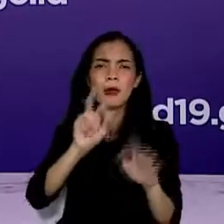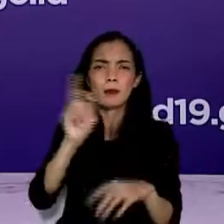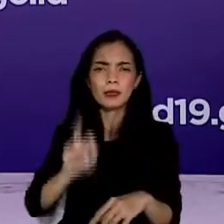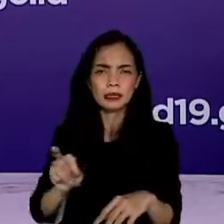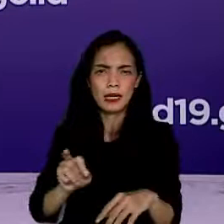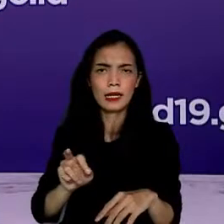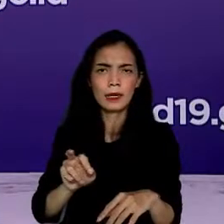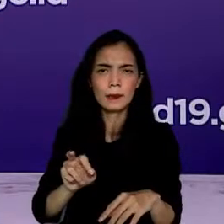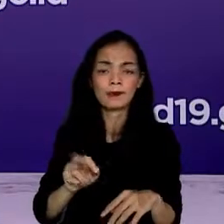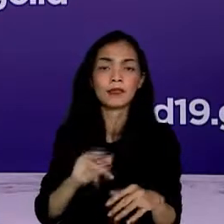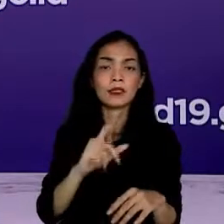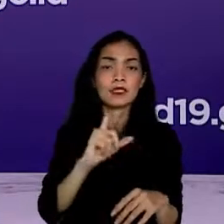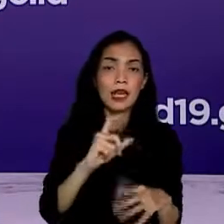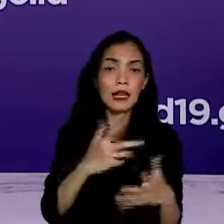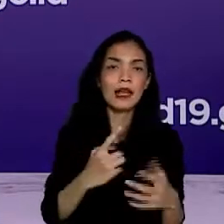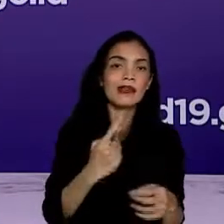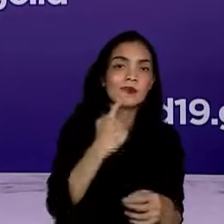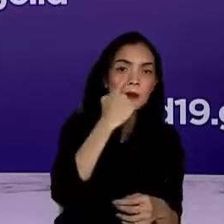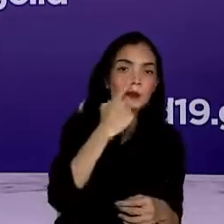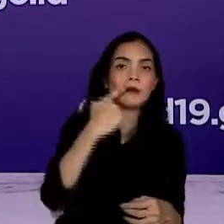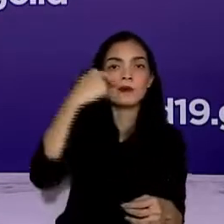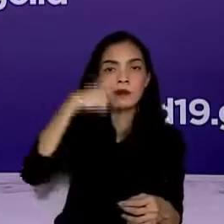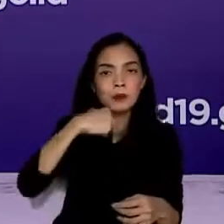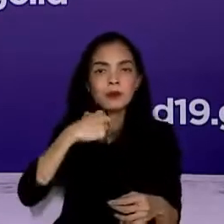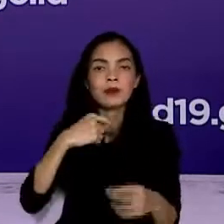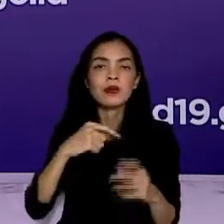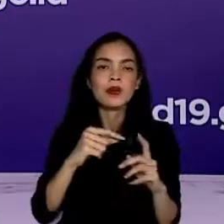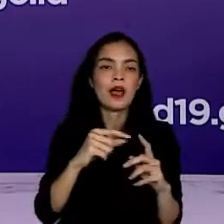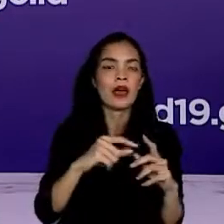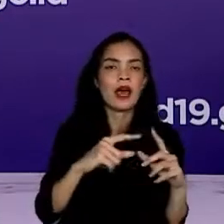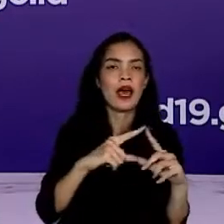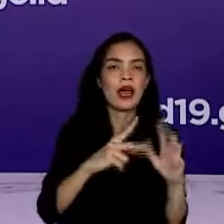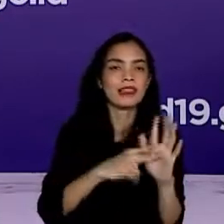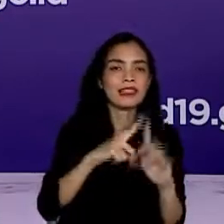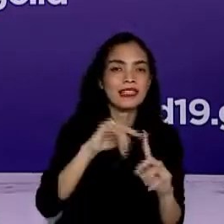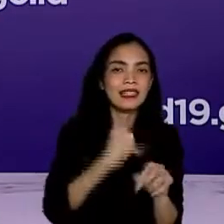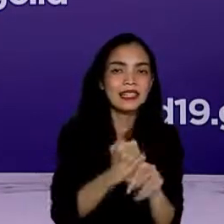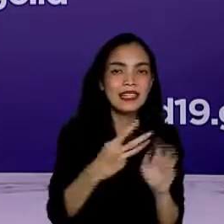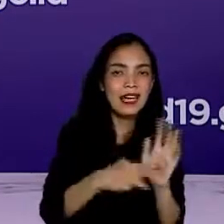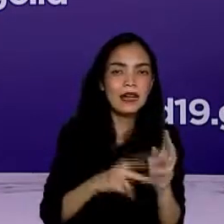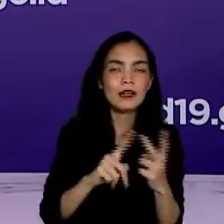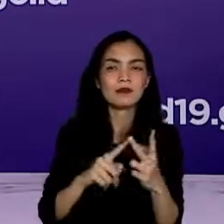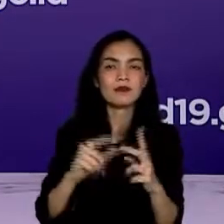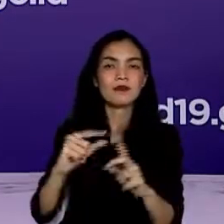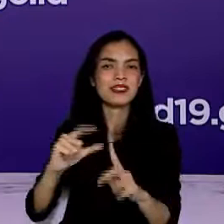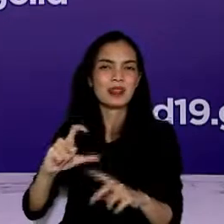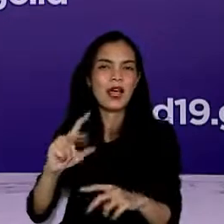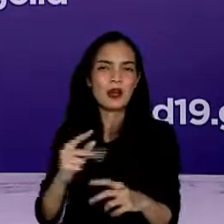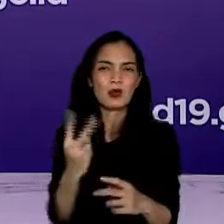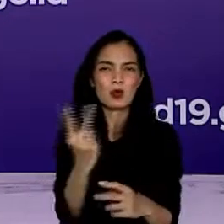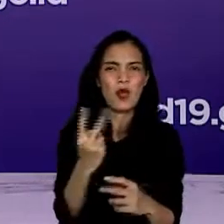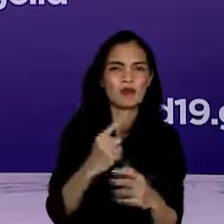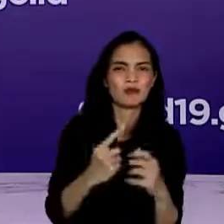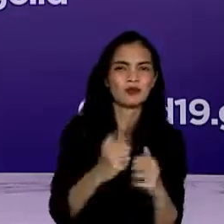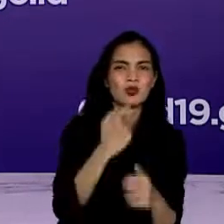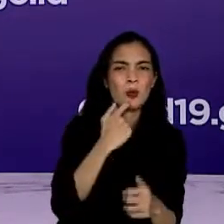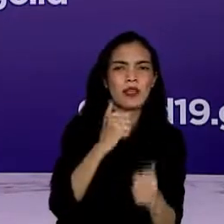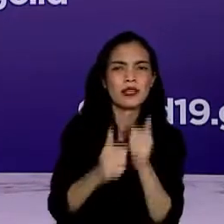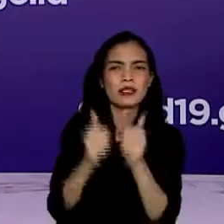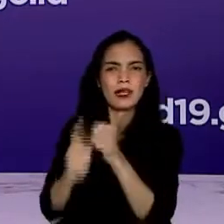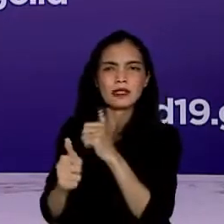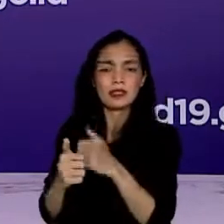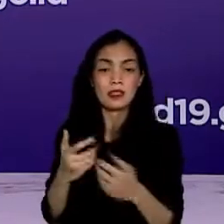dioptimalkan dalam kondisi ini. Pada prinsipnya, untuk bisa melihat gambaran kondisi secara